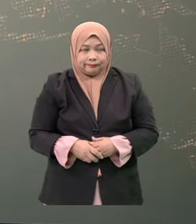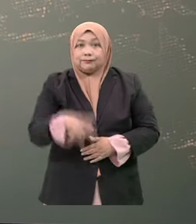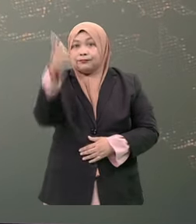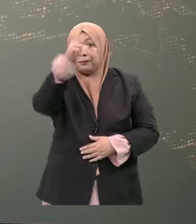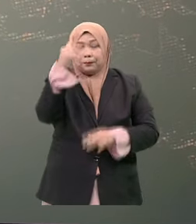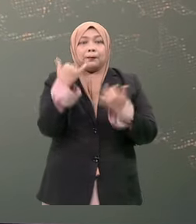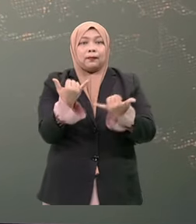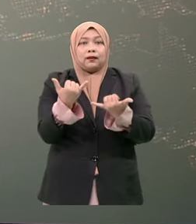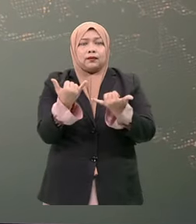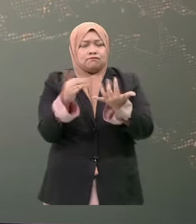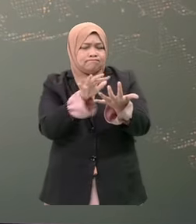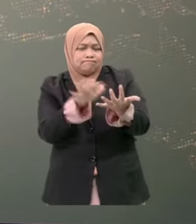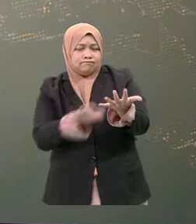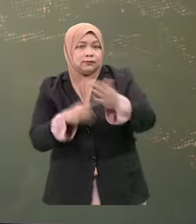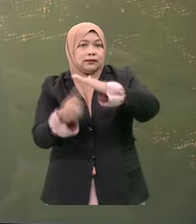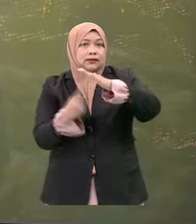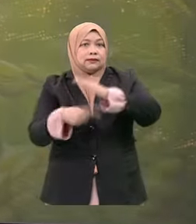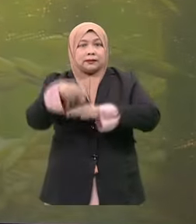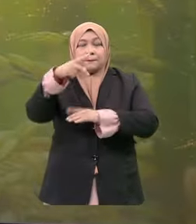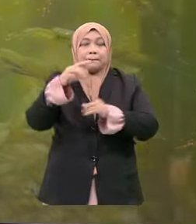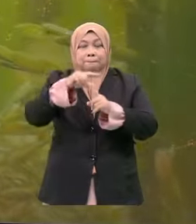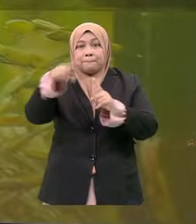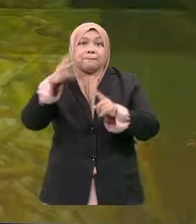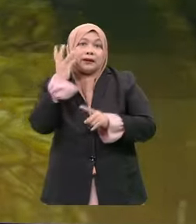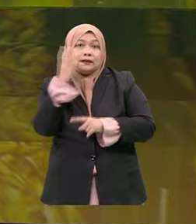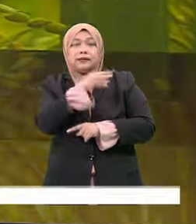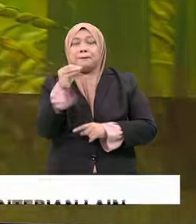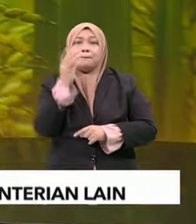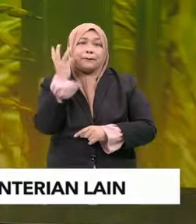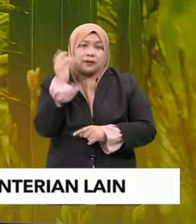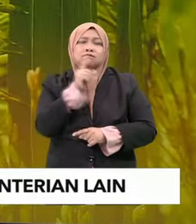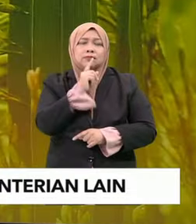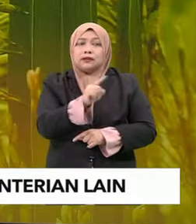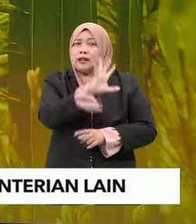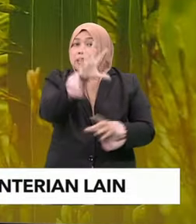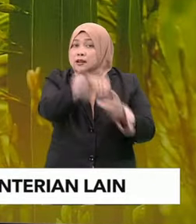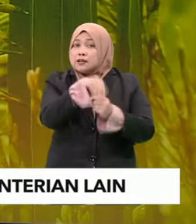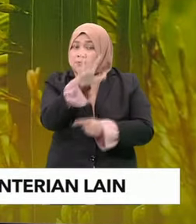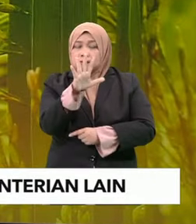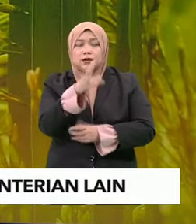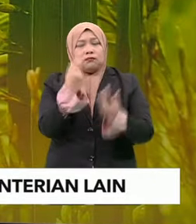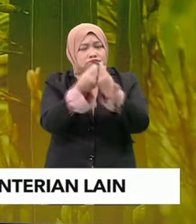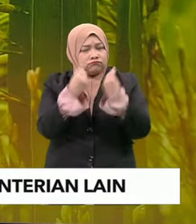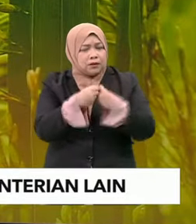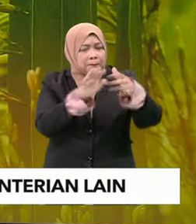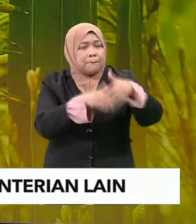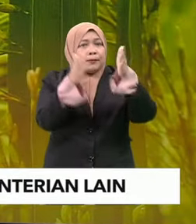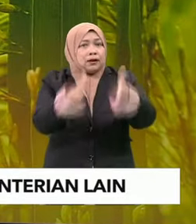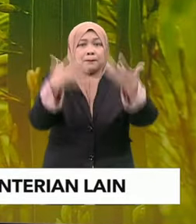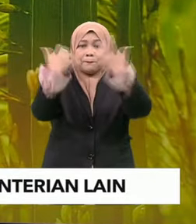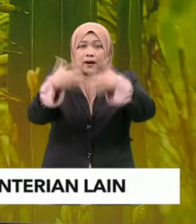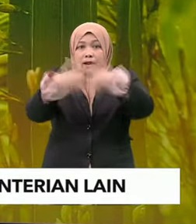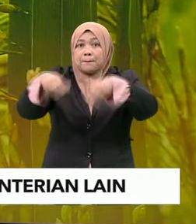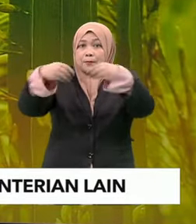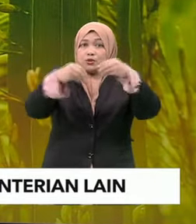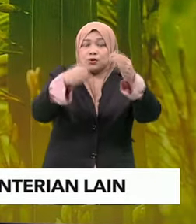Kerajaan sedang merang ke dasar padi dan beras melibatkan lima kementerian dengan mengambil kira kepentingan para petani penghilang pengedar